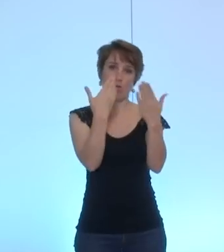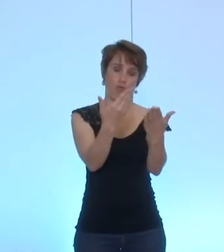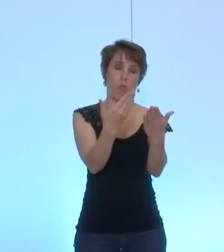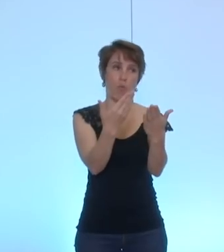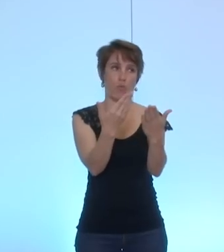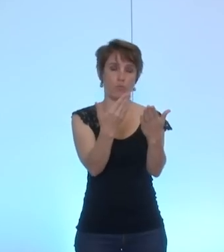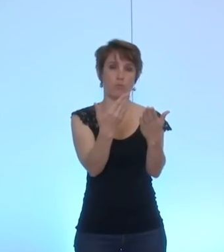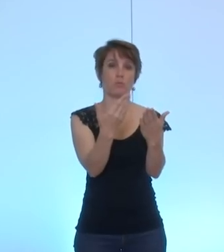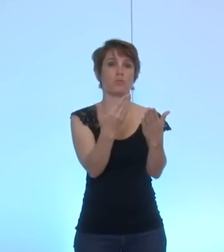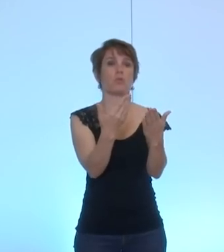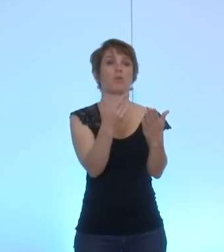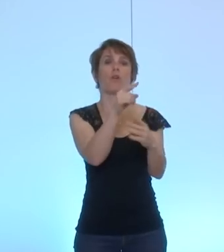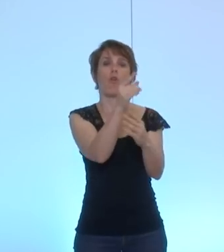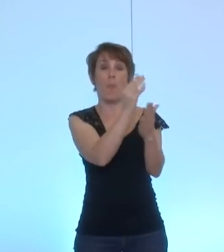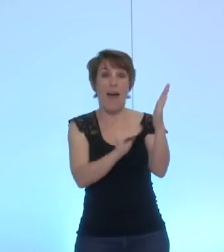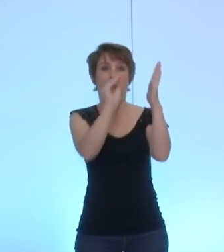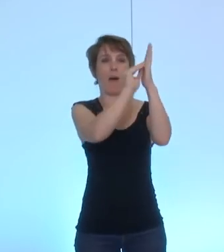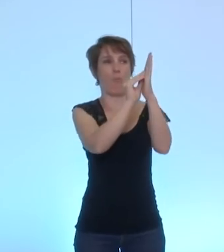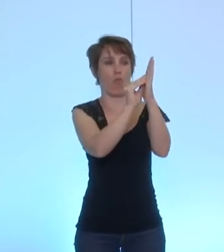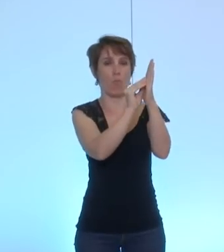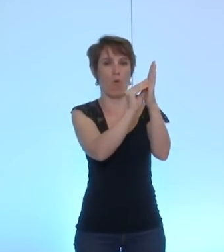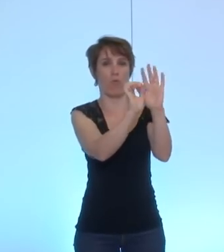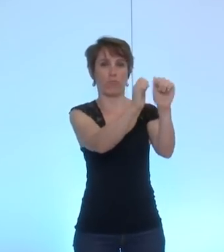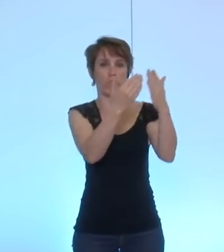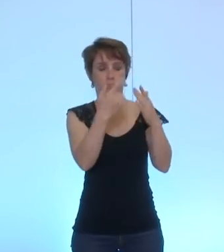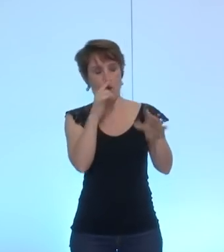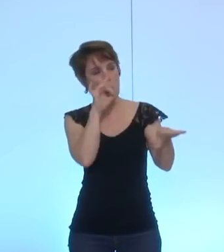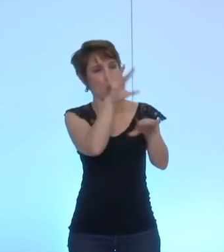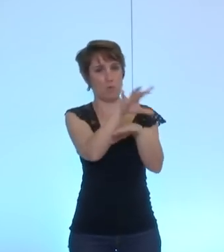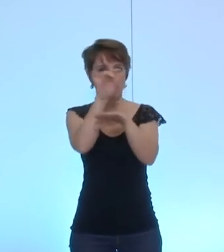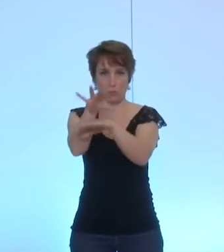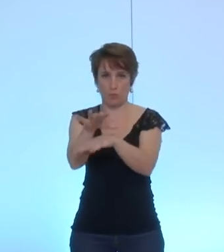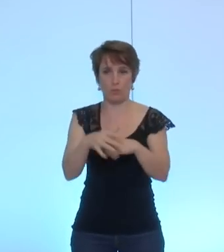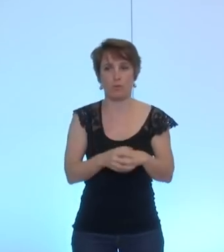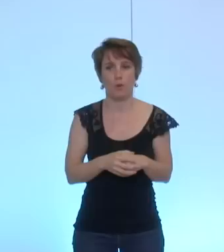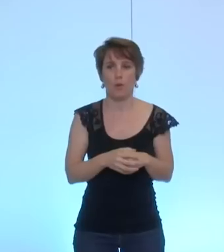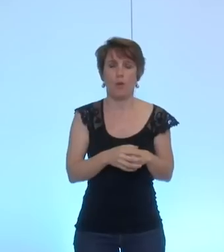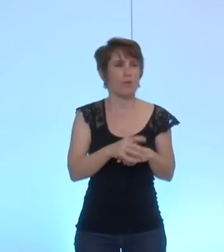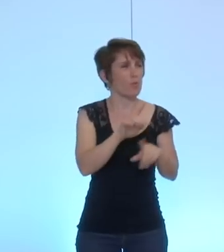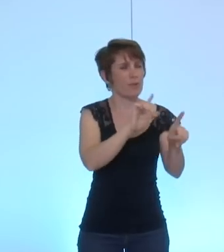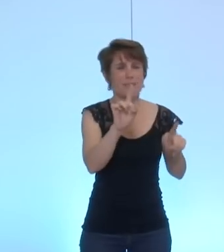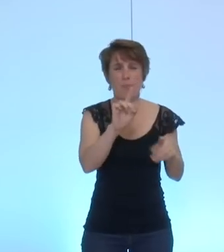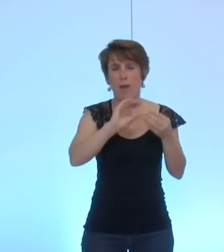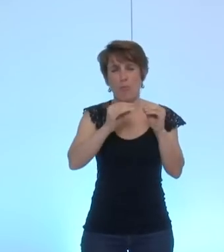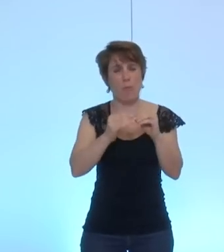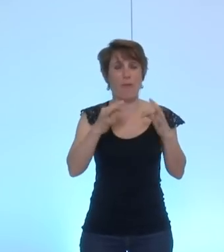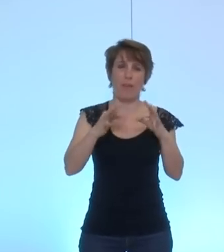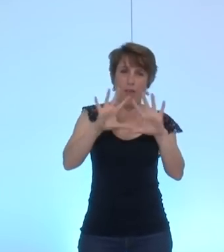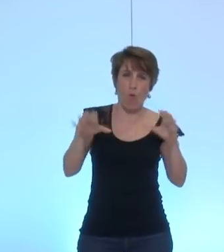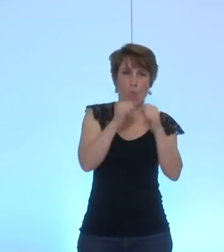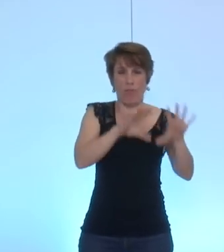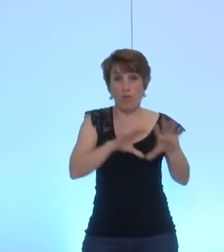amendements. Les pôles de compétitivité n'étaient pas une compétence de la vie donc il ne faut pas parler d'un transfert de la compétence.